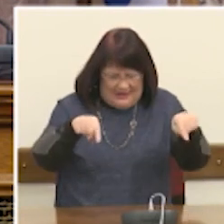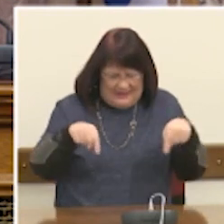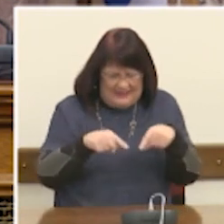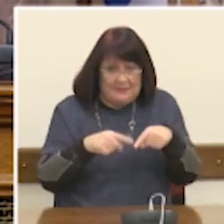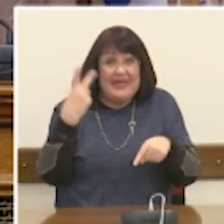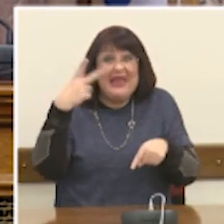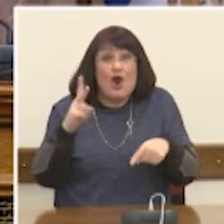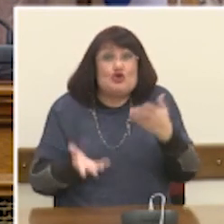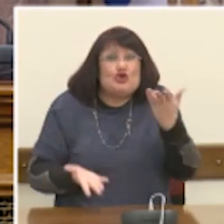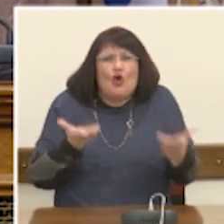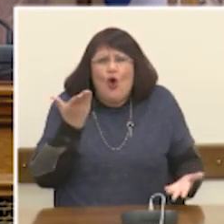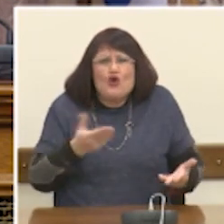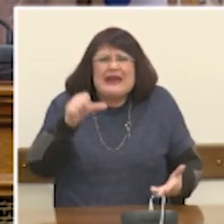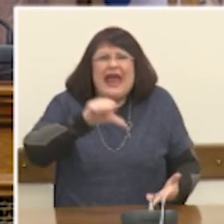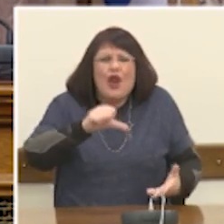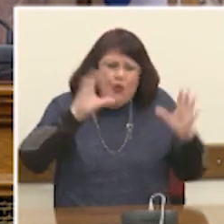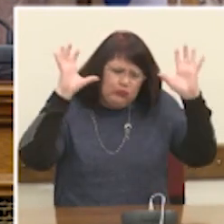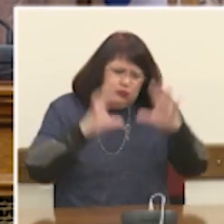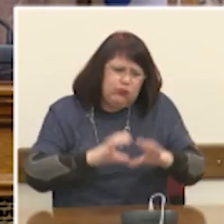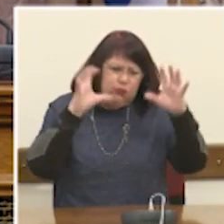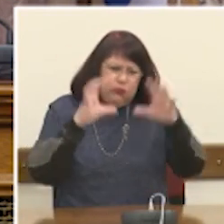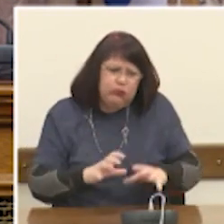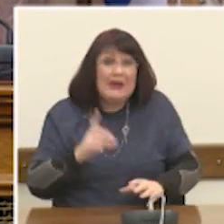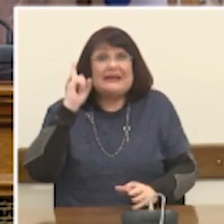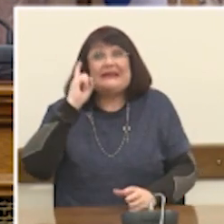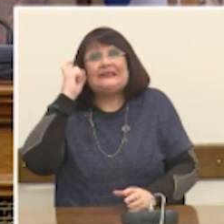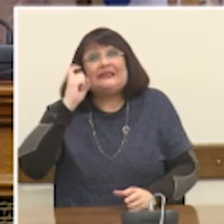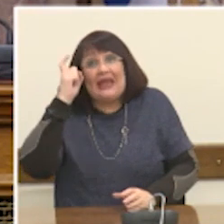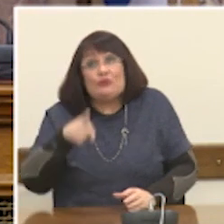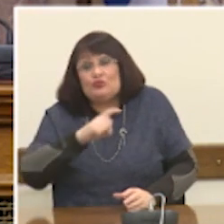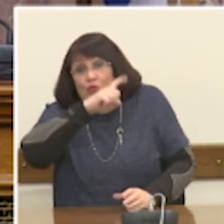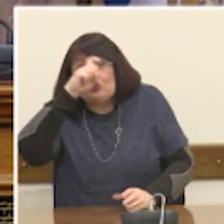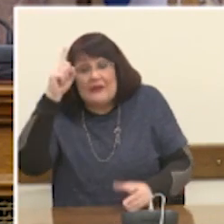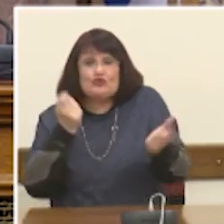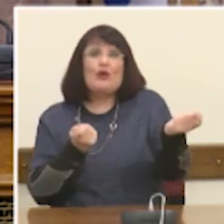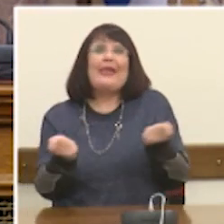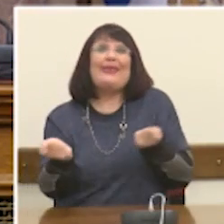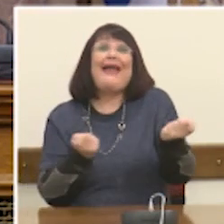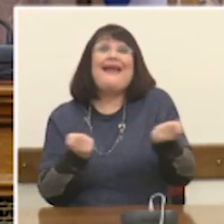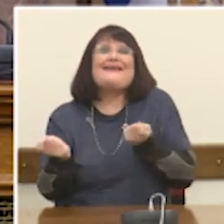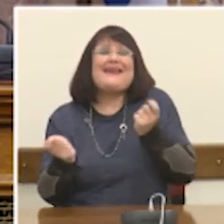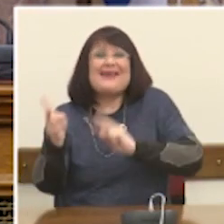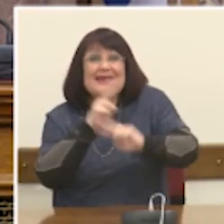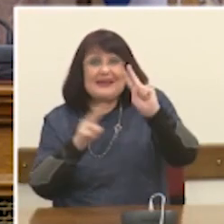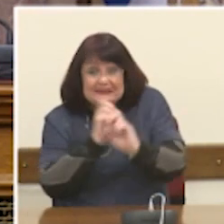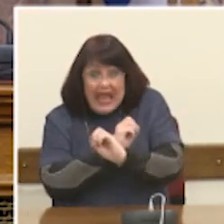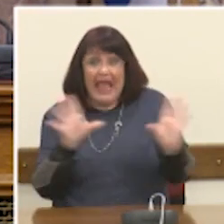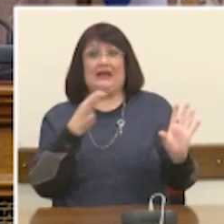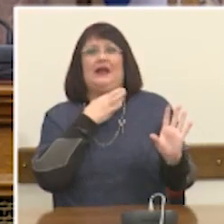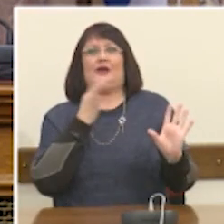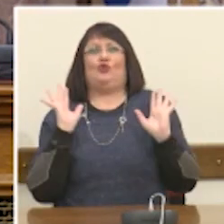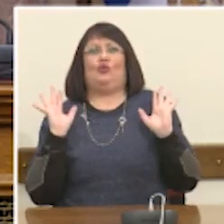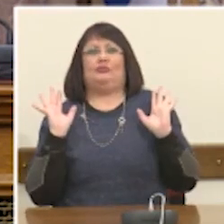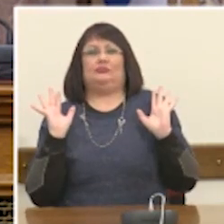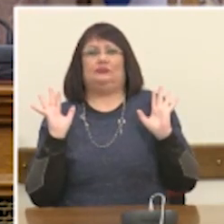Για να αντιληφθείτε, αγαπητέ κύριε Πρόεδρε Τσικέδε, πόσο δύσκολη είναι η διαχείριση αυτών των έκτακτων φαινομένων, το οποίο όμως γνωρίζουμε